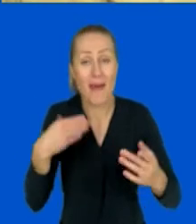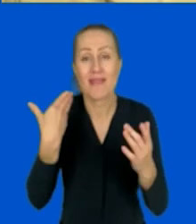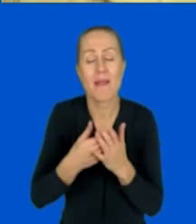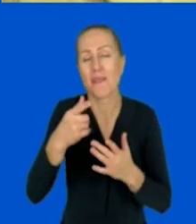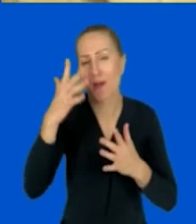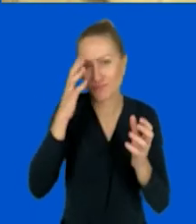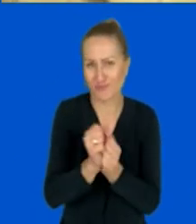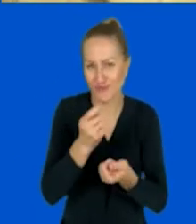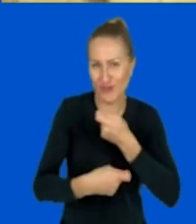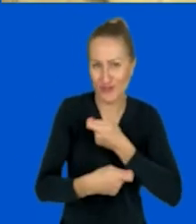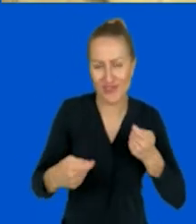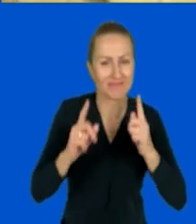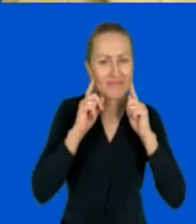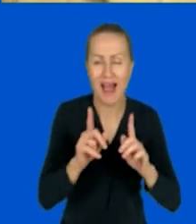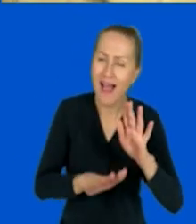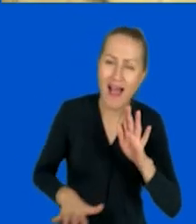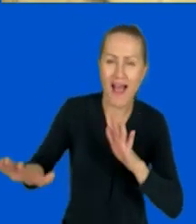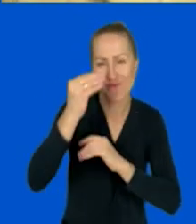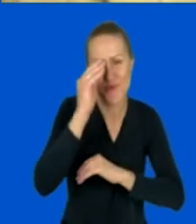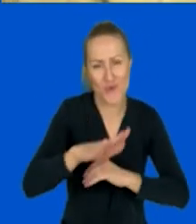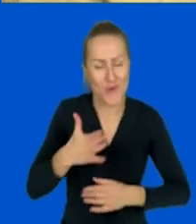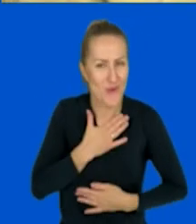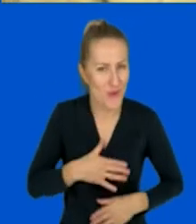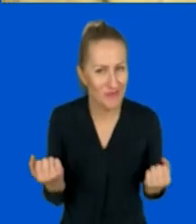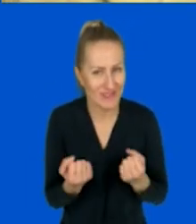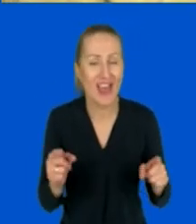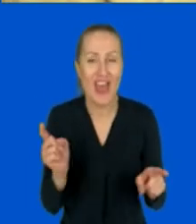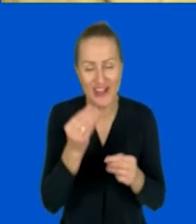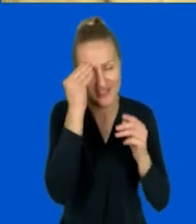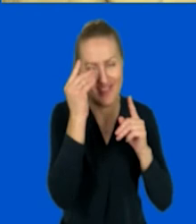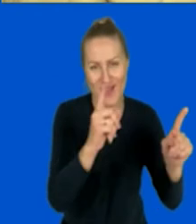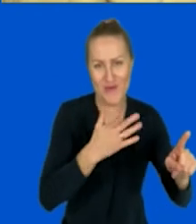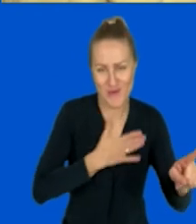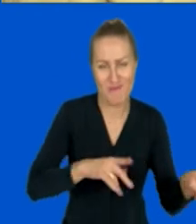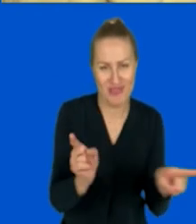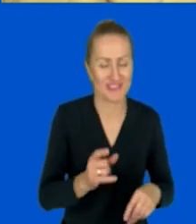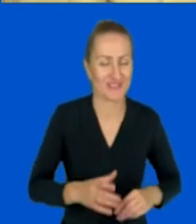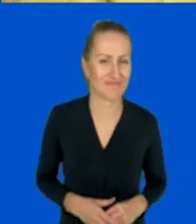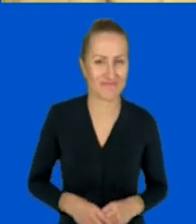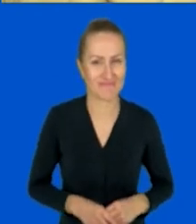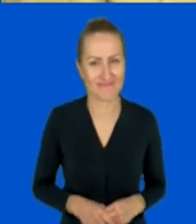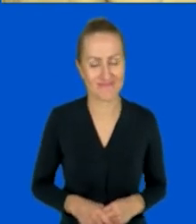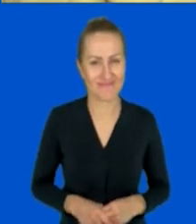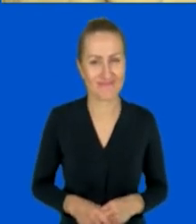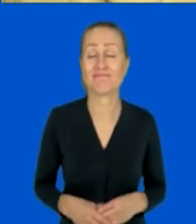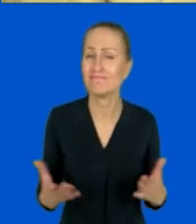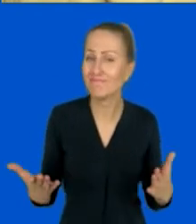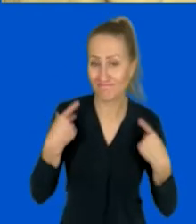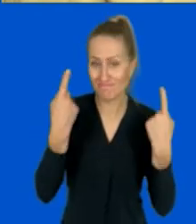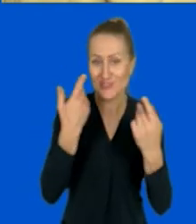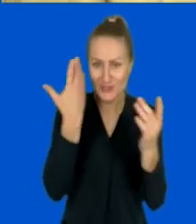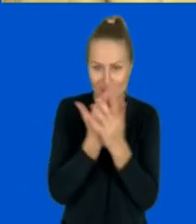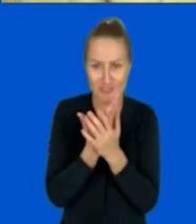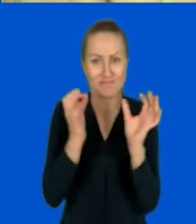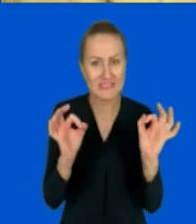przez uczniów tak samo lubiane, myślę, jak przez nauczycieli. Dobra, słuchajcie. Myślę sobie, że już czas, żeby